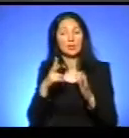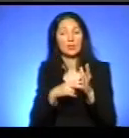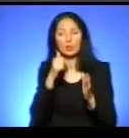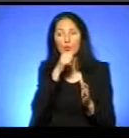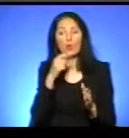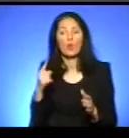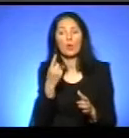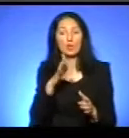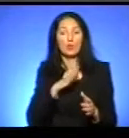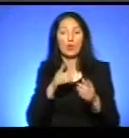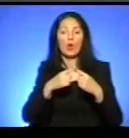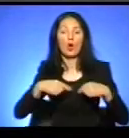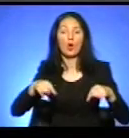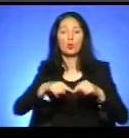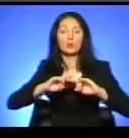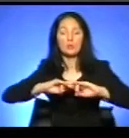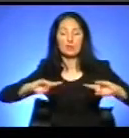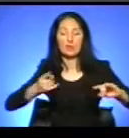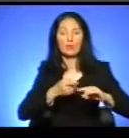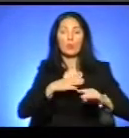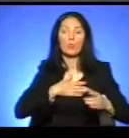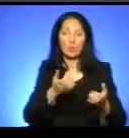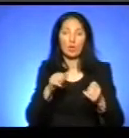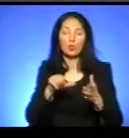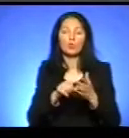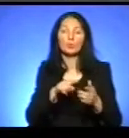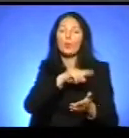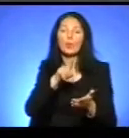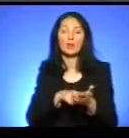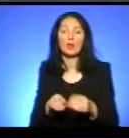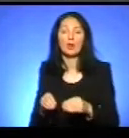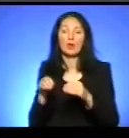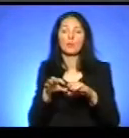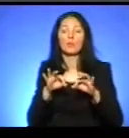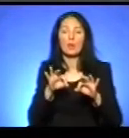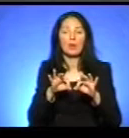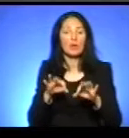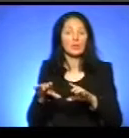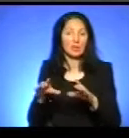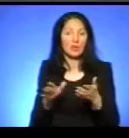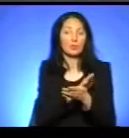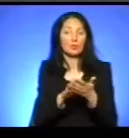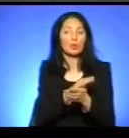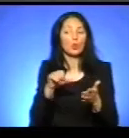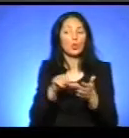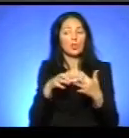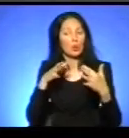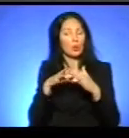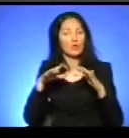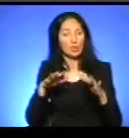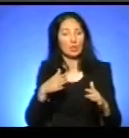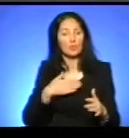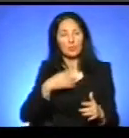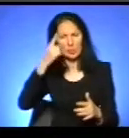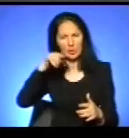вперше відбувся круглий стіл, в якому ми брали участь по питаннях перевезення саме учасників бойових дій, і нам стало відомо, і за